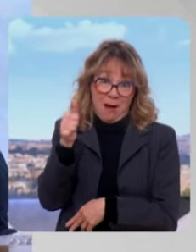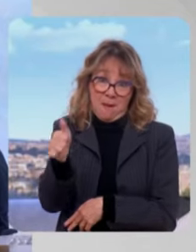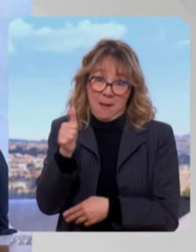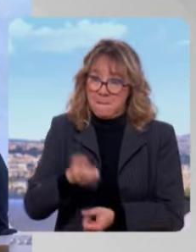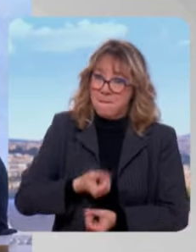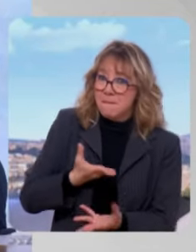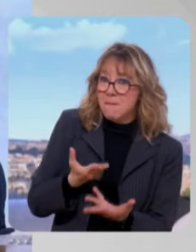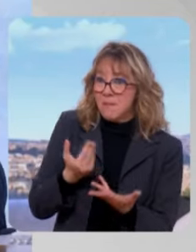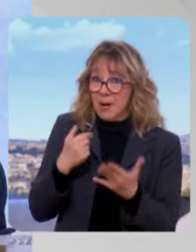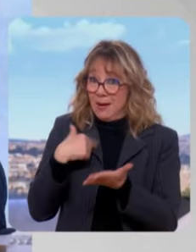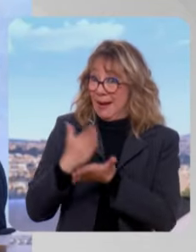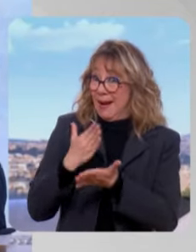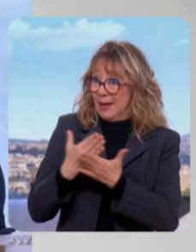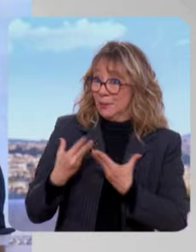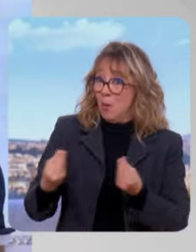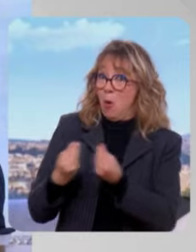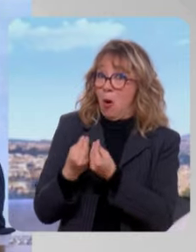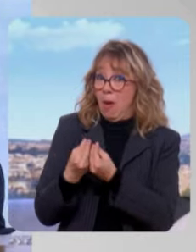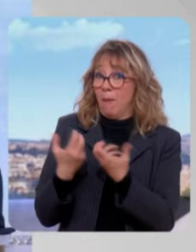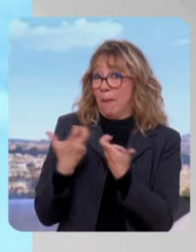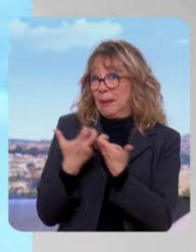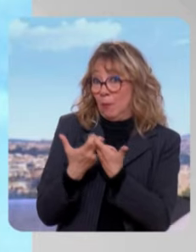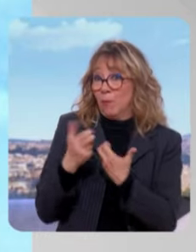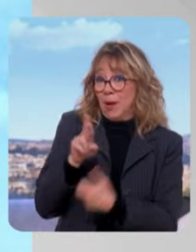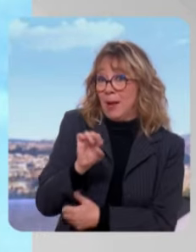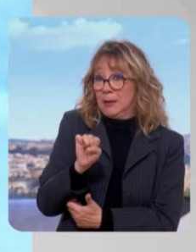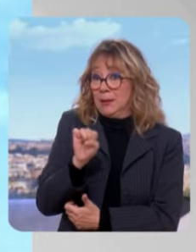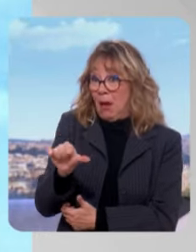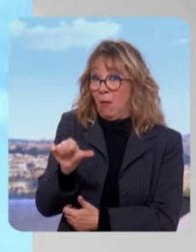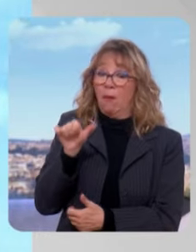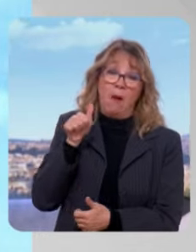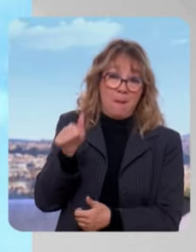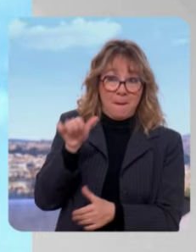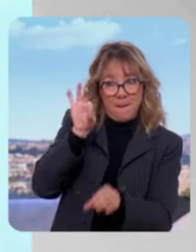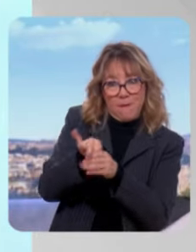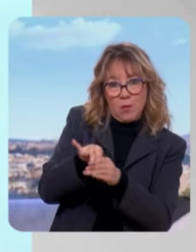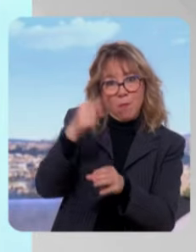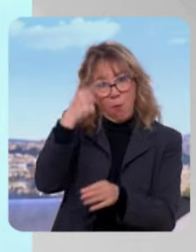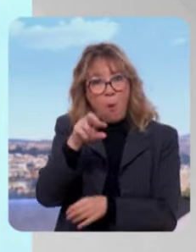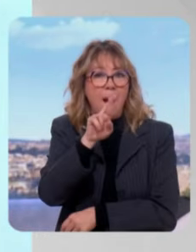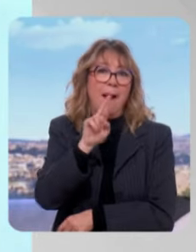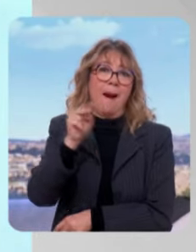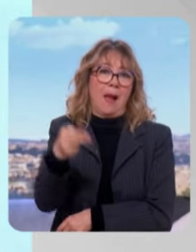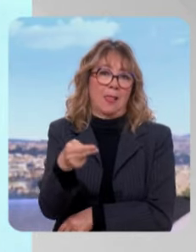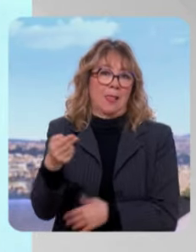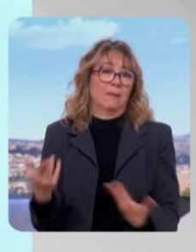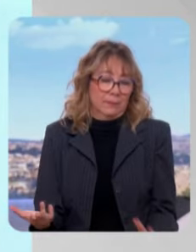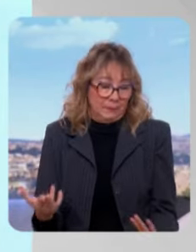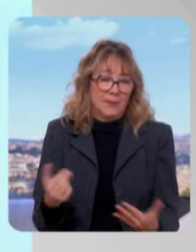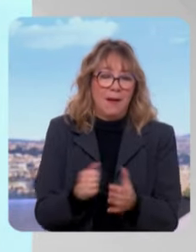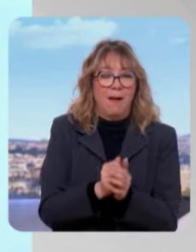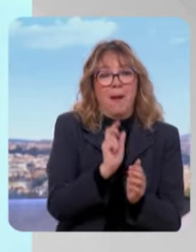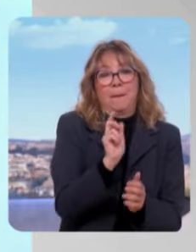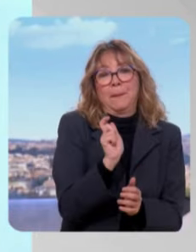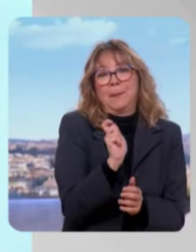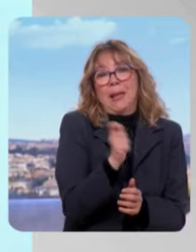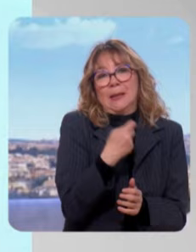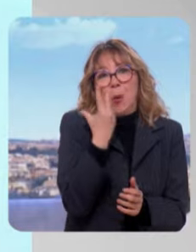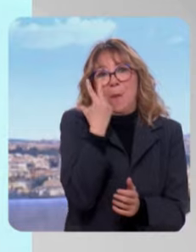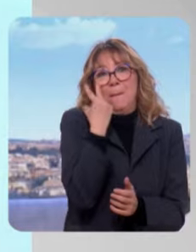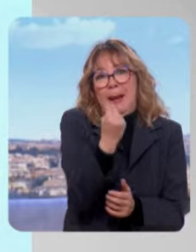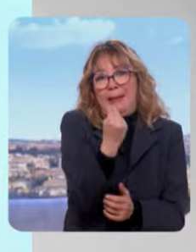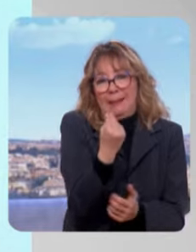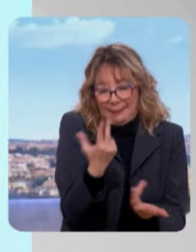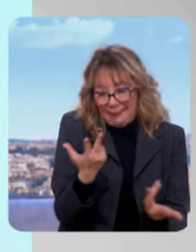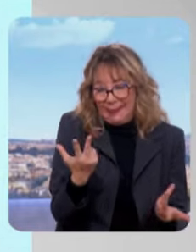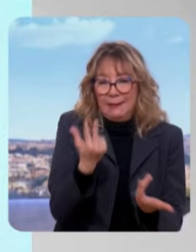populaires qui sont au RSA, comme elles, votent pour le Rassemblement national ? Et bien sûr, Marine Le Pen s'est félicitée